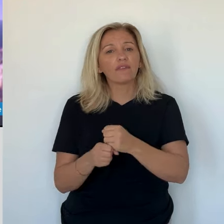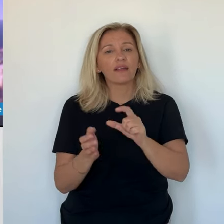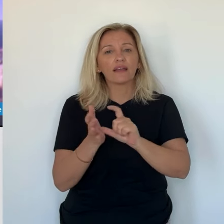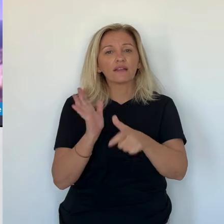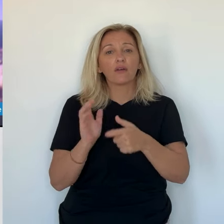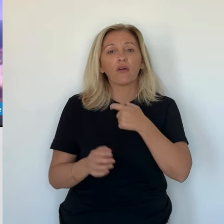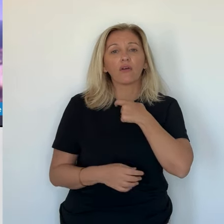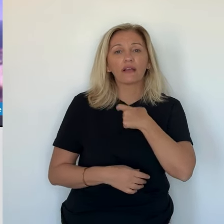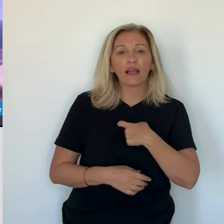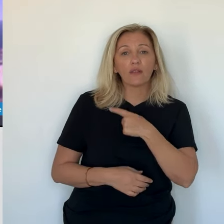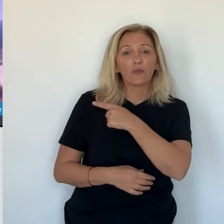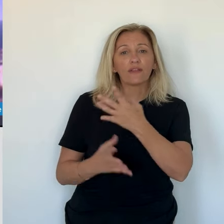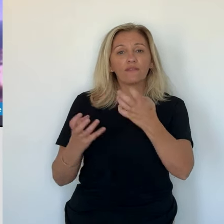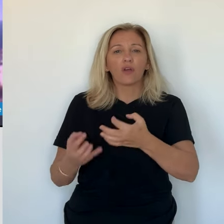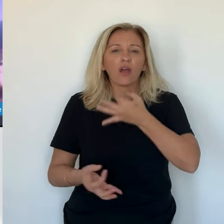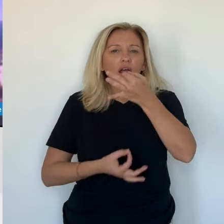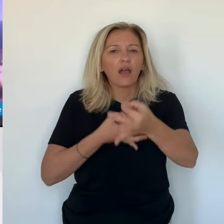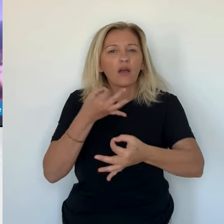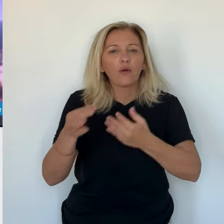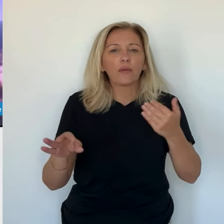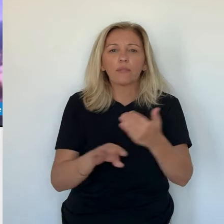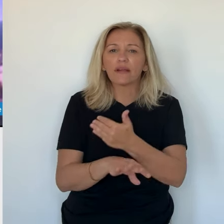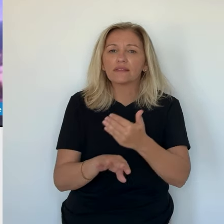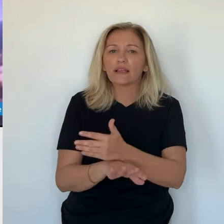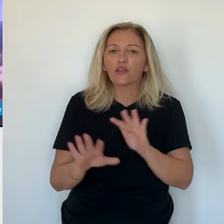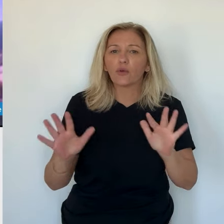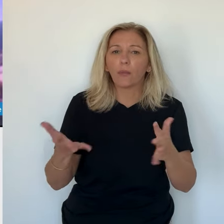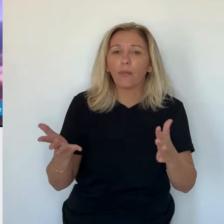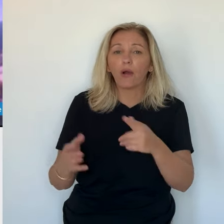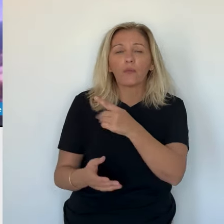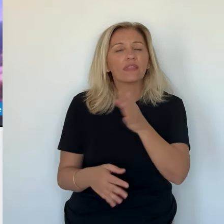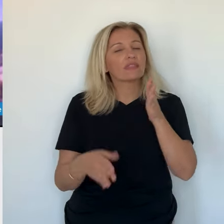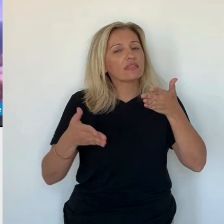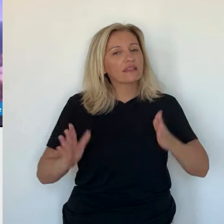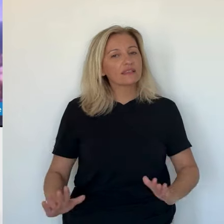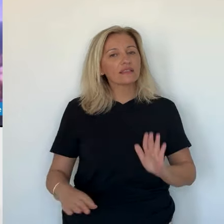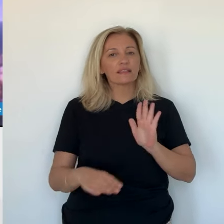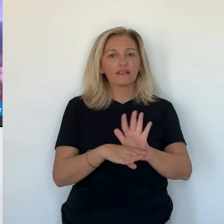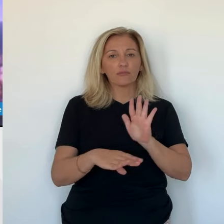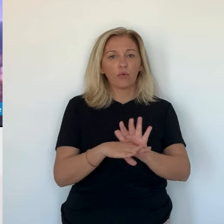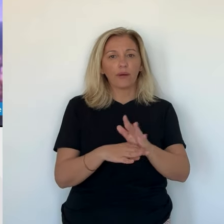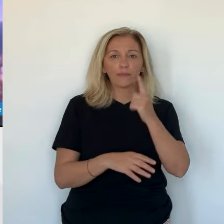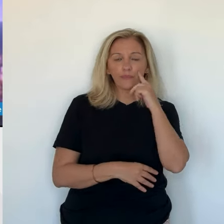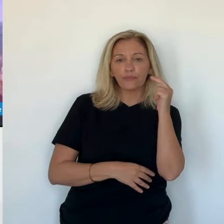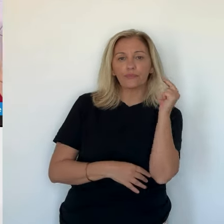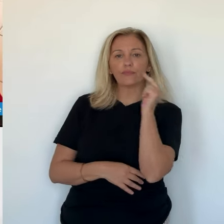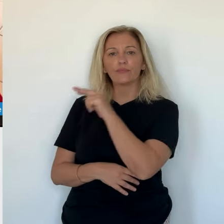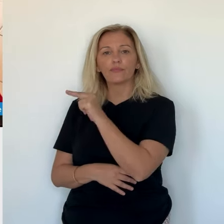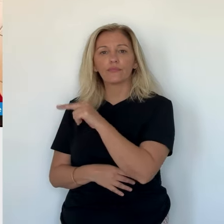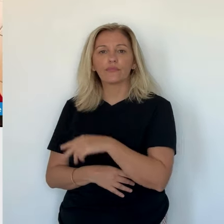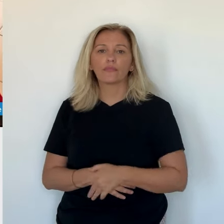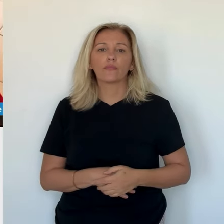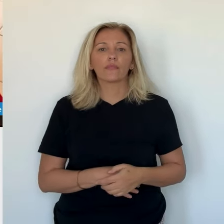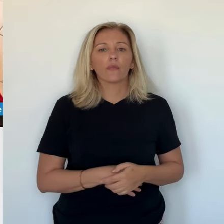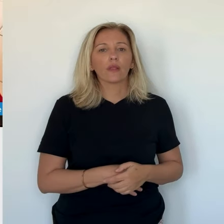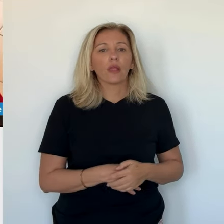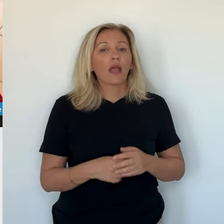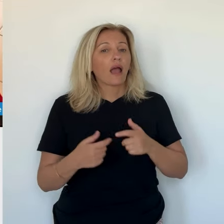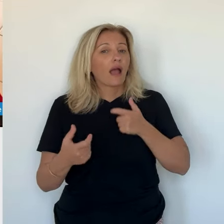témoigner. Regardez, il livre sa version des faits à Marie-François Stéphanie et Jennifer Capay. Cette agression, elle